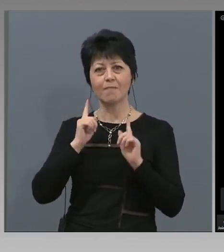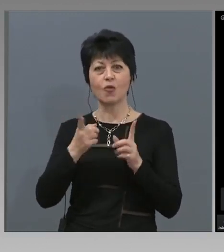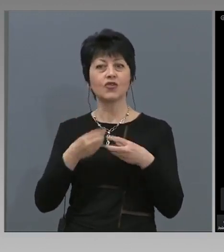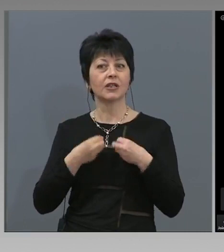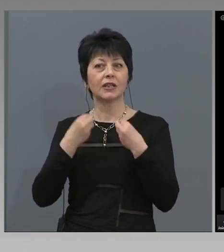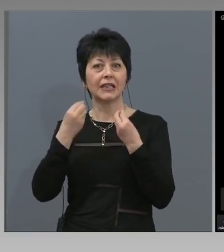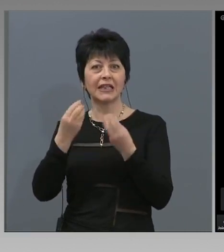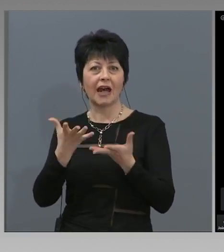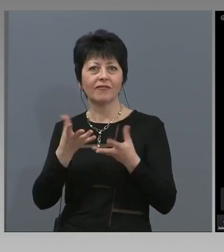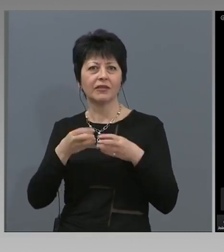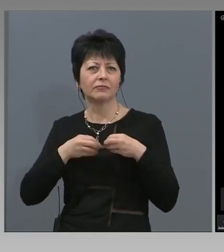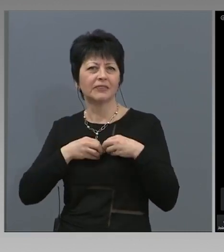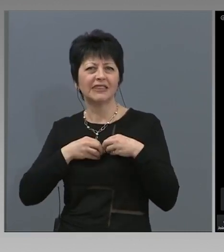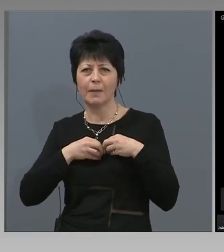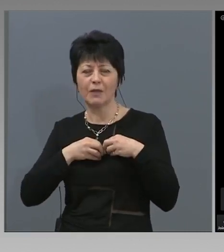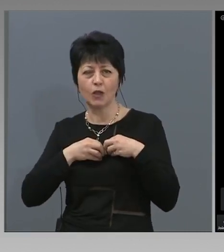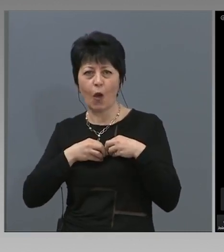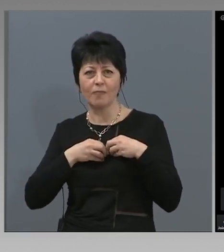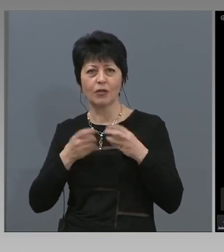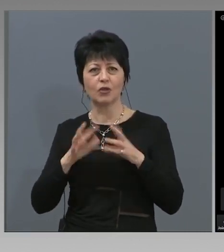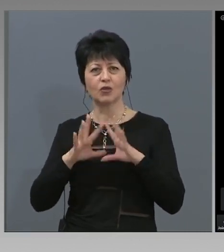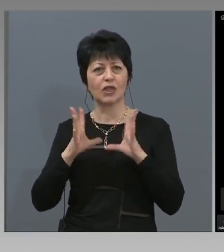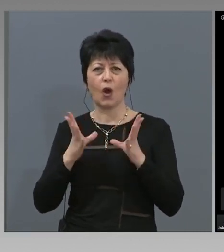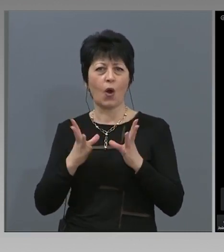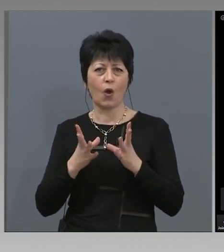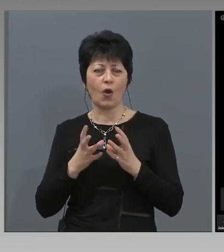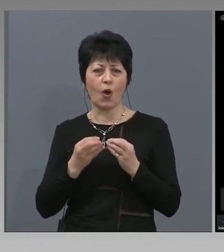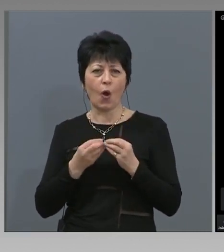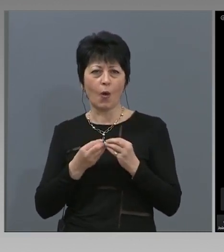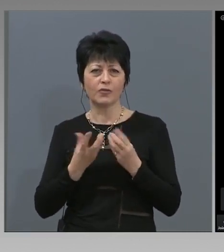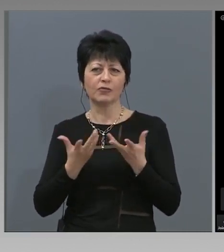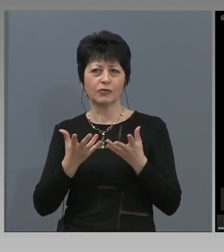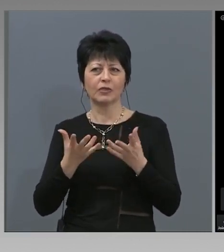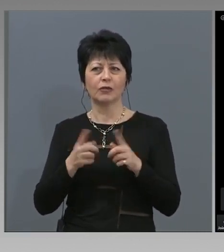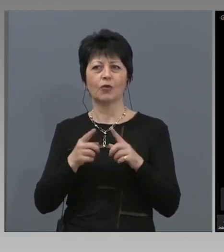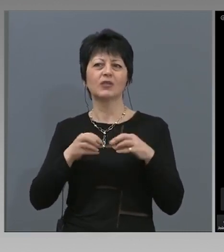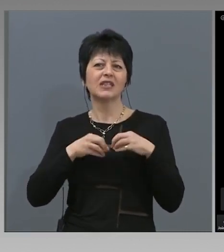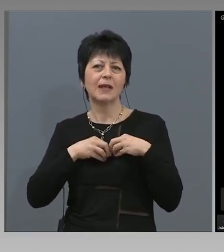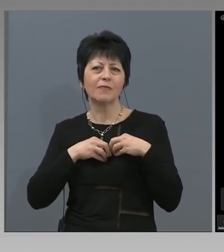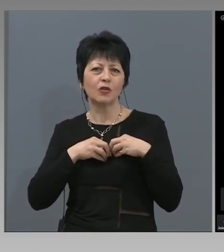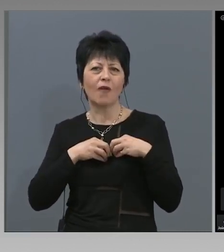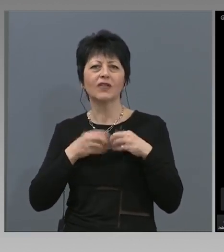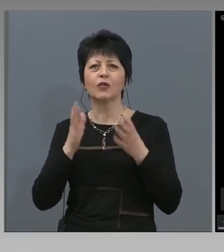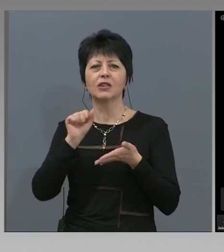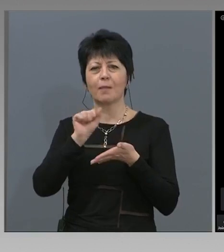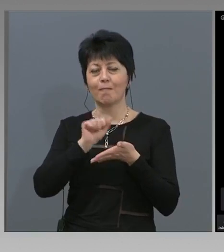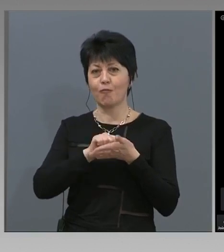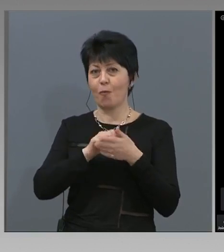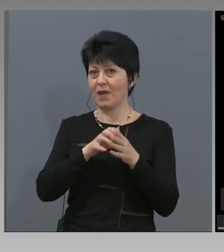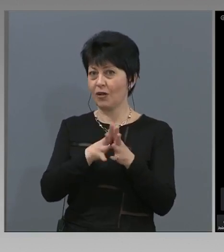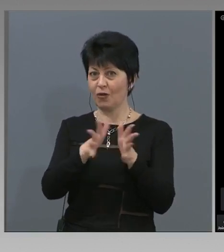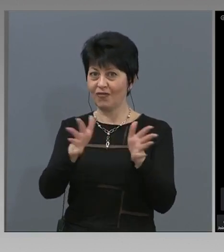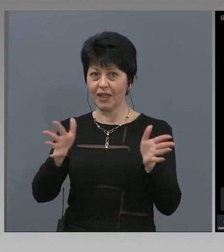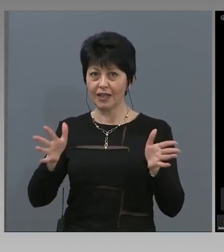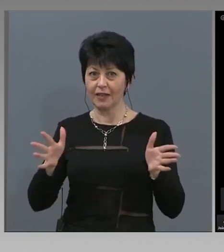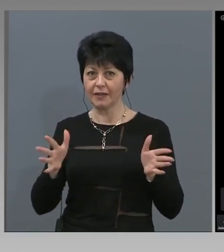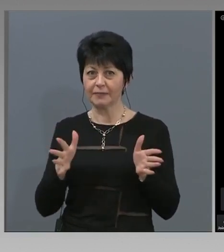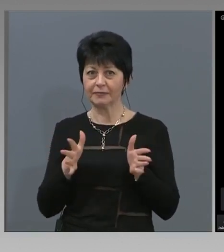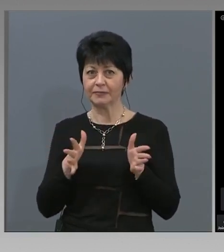които са взето симптомите, публикувани и съвсем